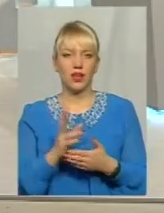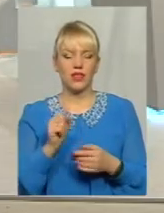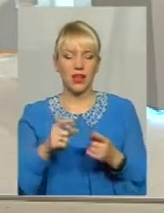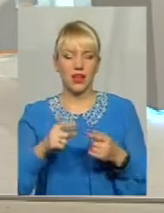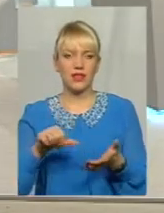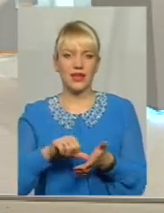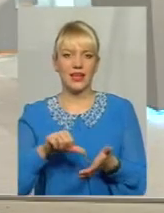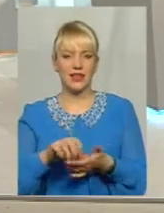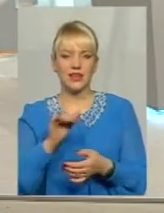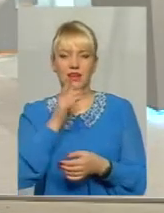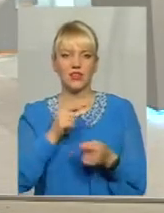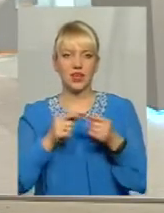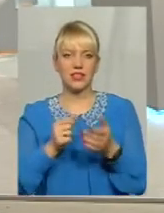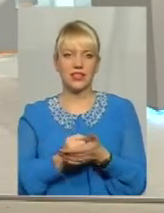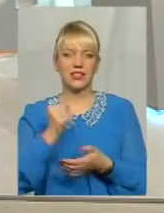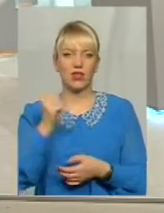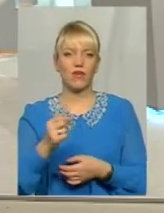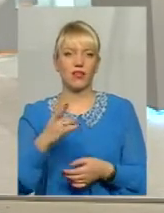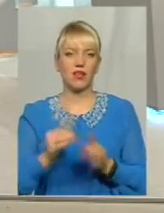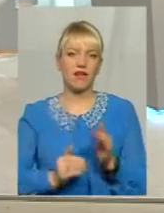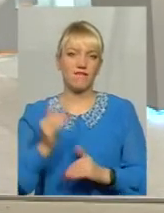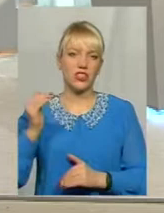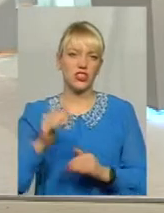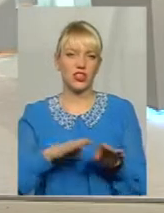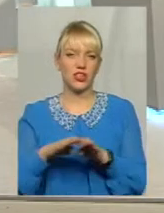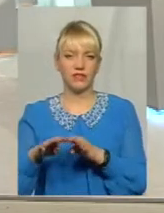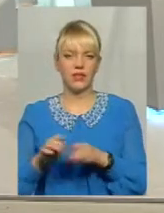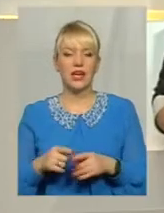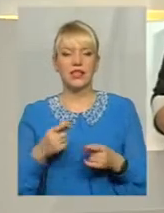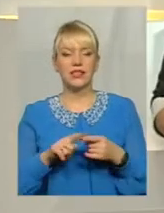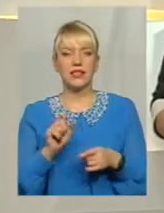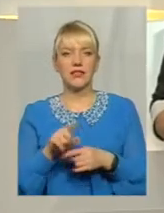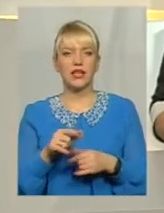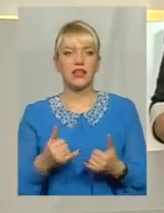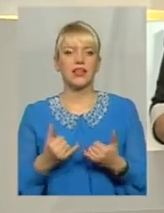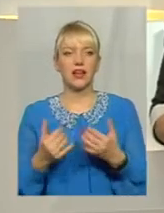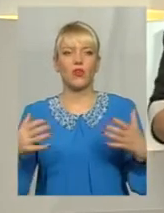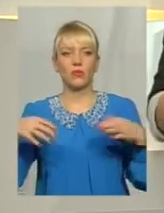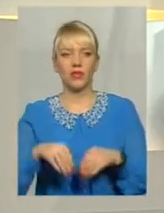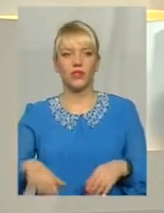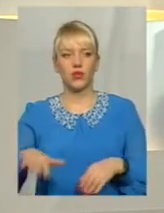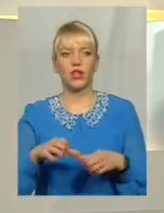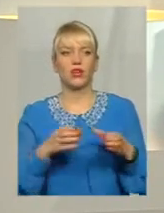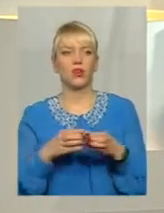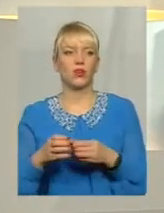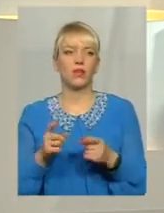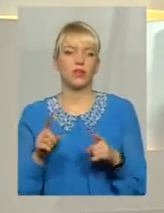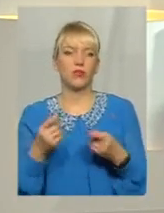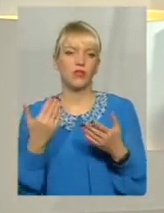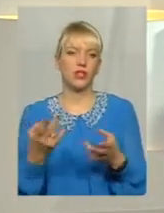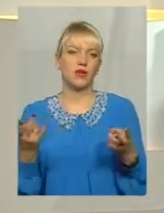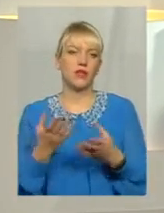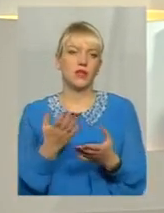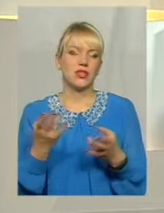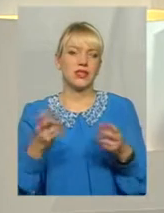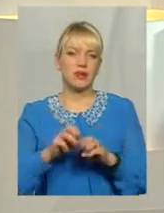скерування на вищий рівень І, по суті, це завдання і для тих об'єднаних територіальних громад Адже вони мають забезпечити